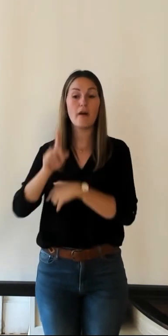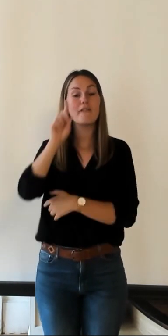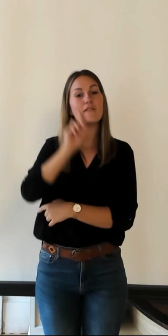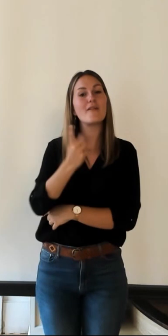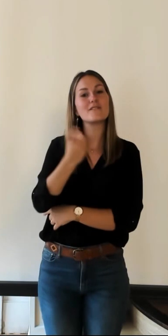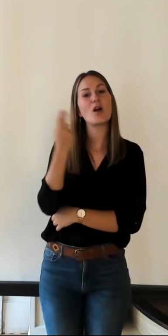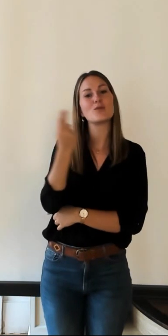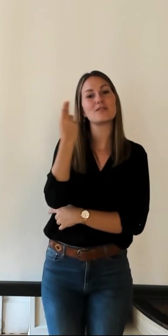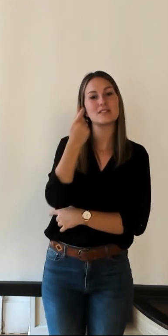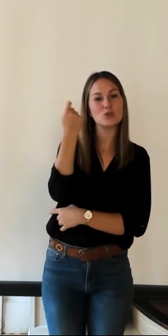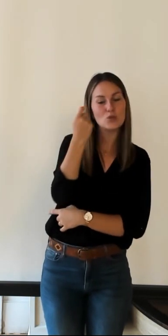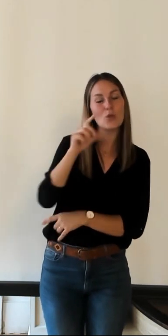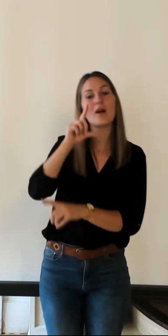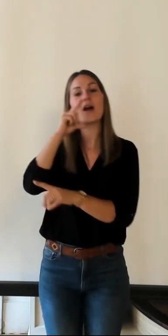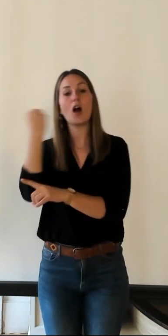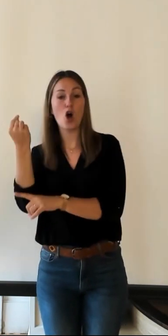et Patrick Bordeaux